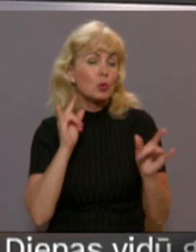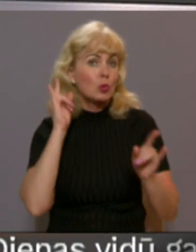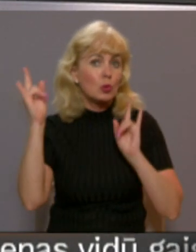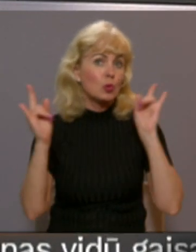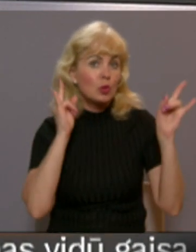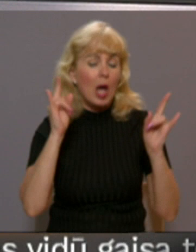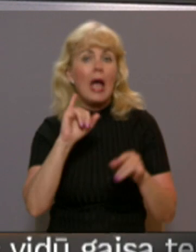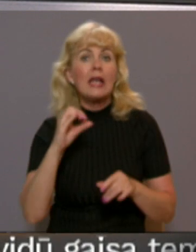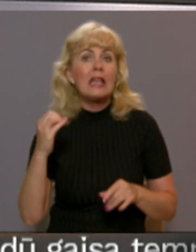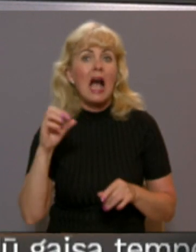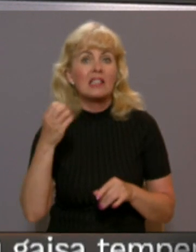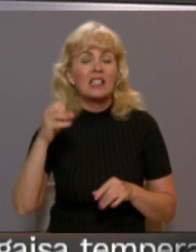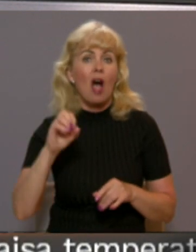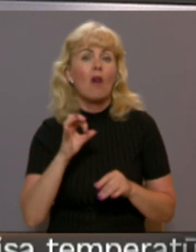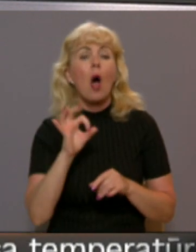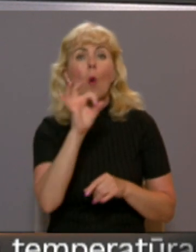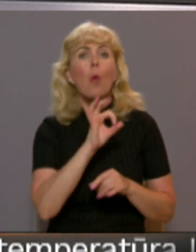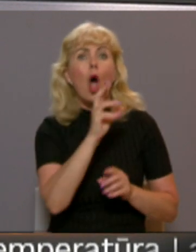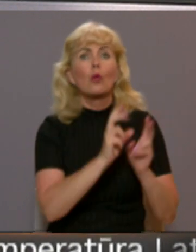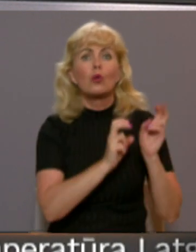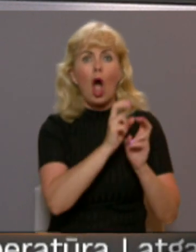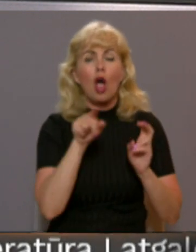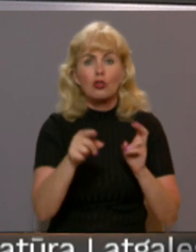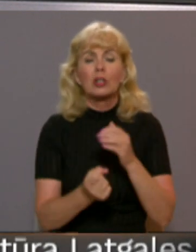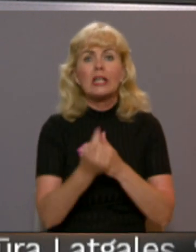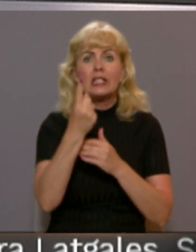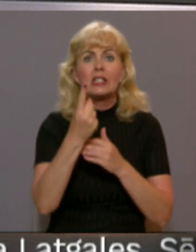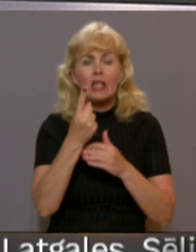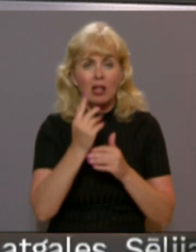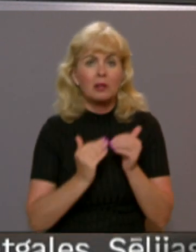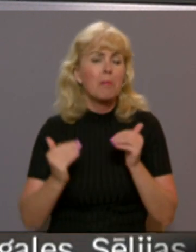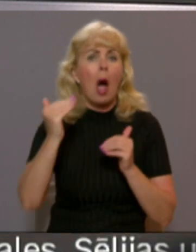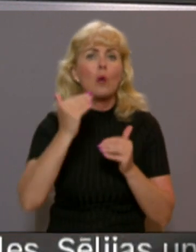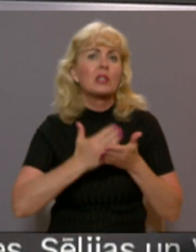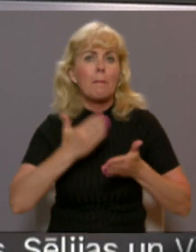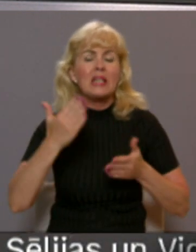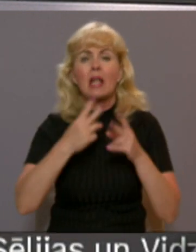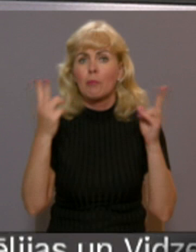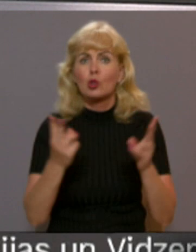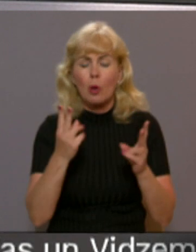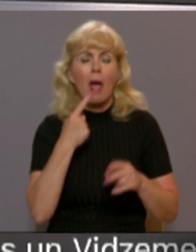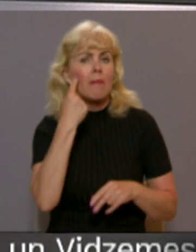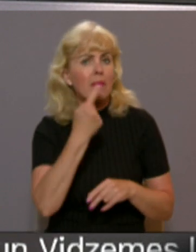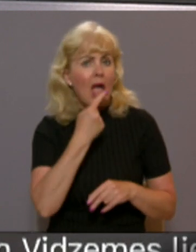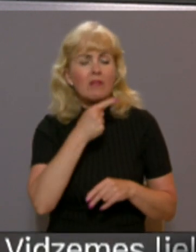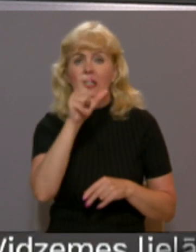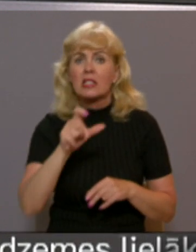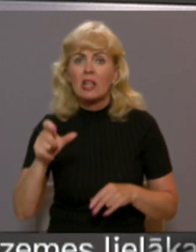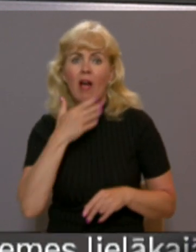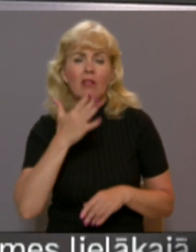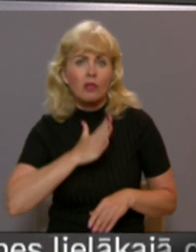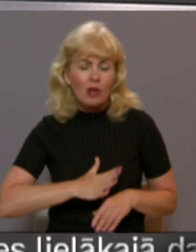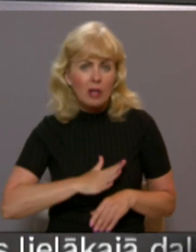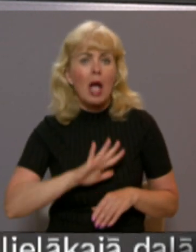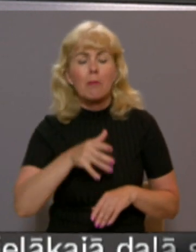novadā, kuru uzņēmuma Baltikovo angārā izcēlās paaugstināts bīstamības ugunsgrēks. Neviens cilvēks tajā nav cietis, bet putnu